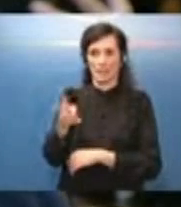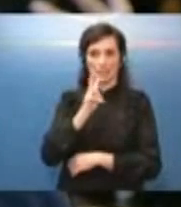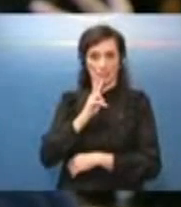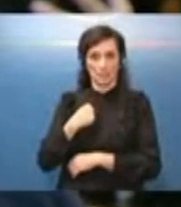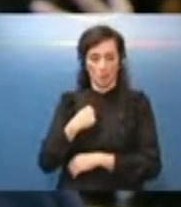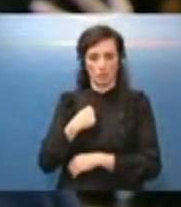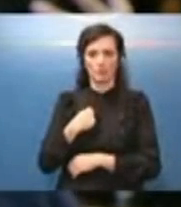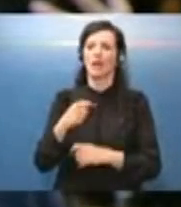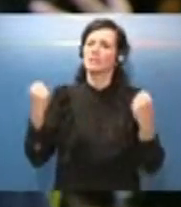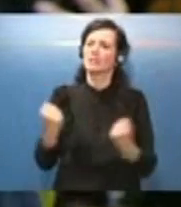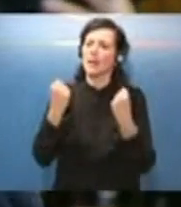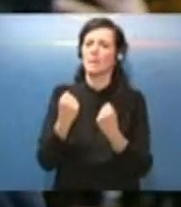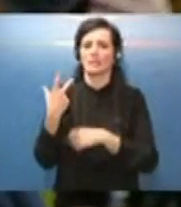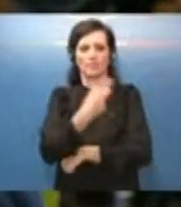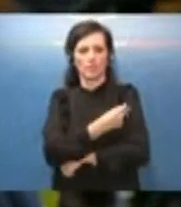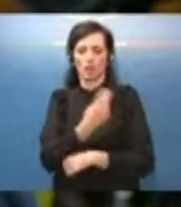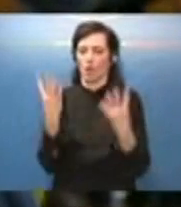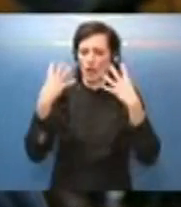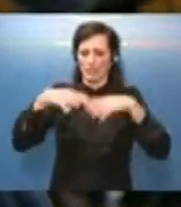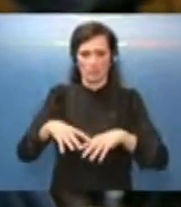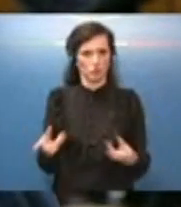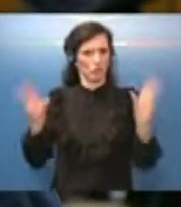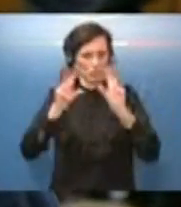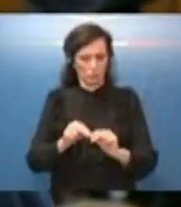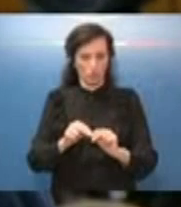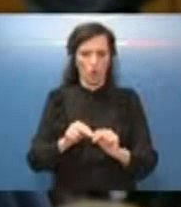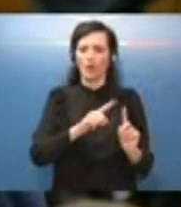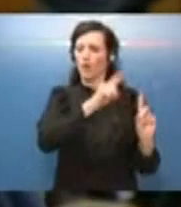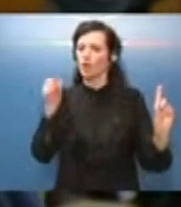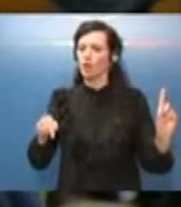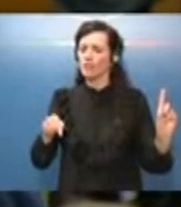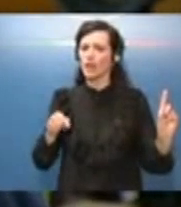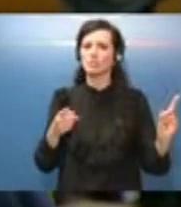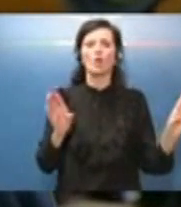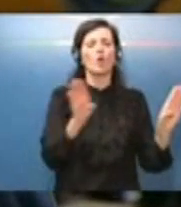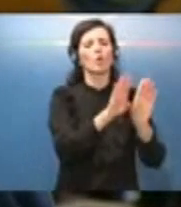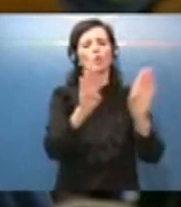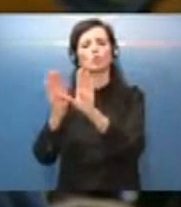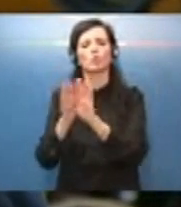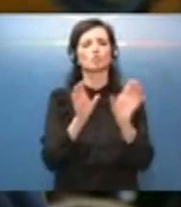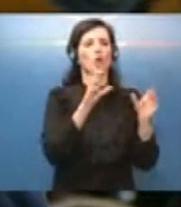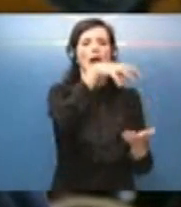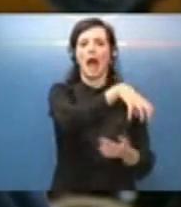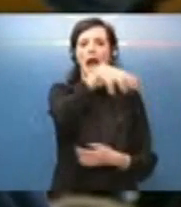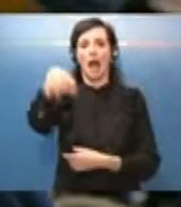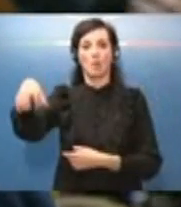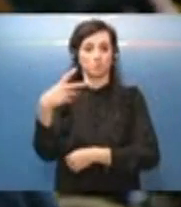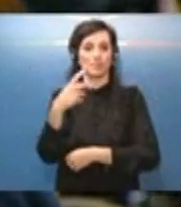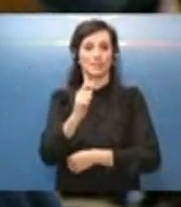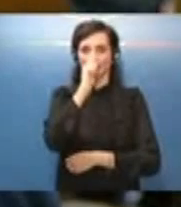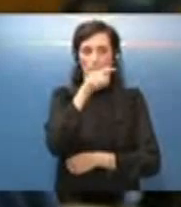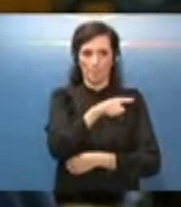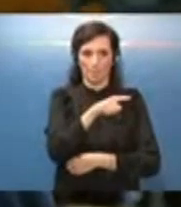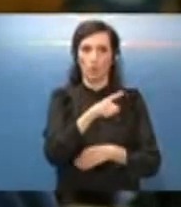alla riorganizzazione. Fino a questo momento sono stati chiusi circa il 30% dei grandi hub. Verranno riattivati, vista la